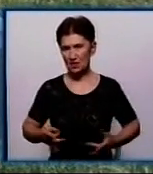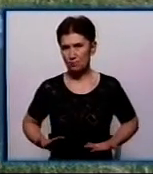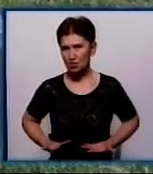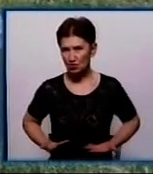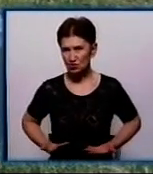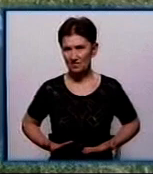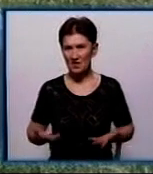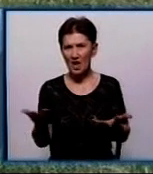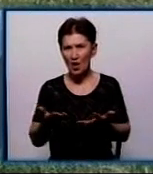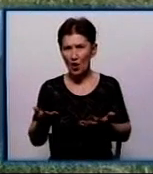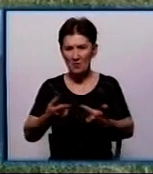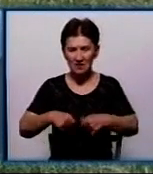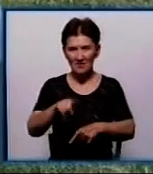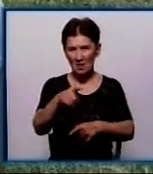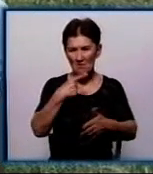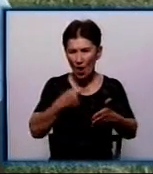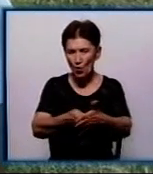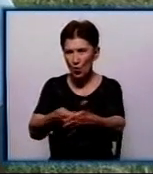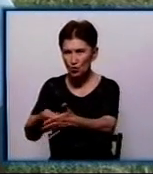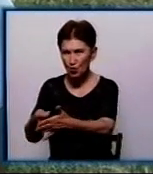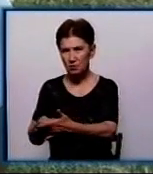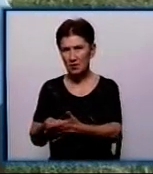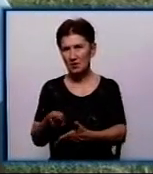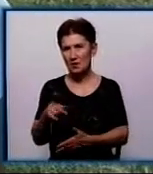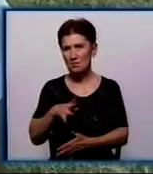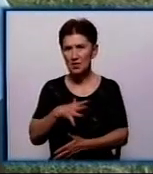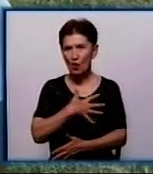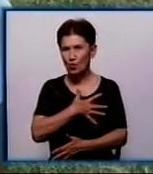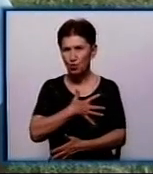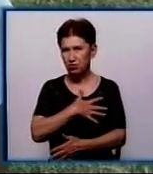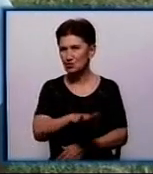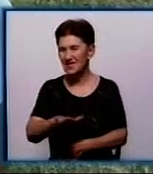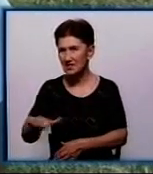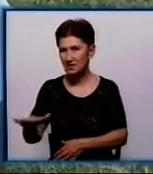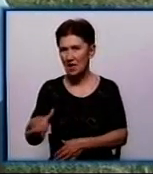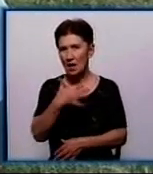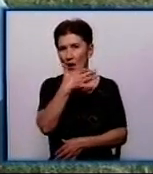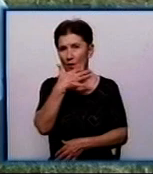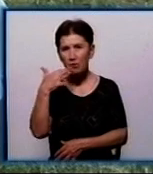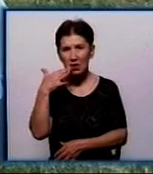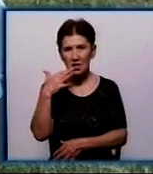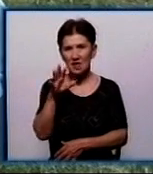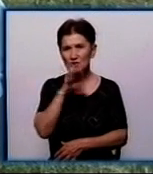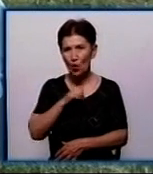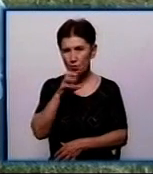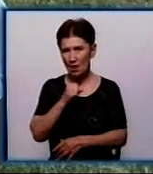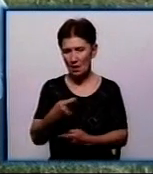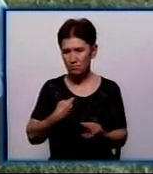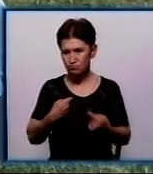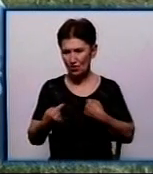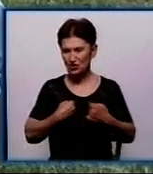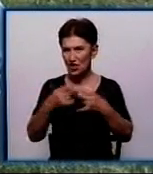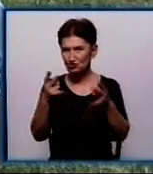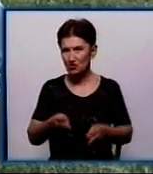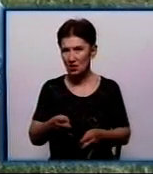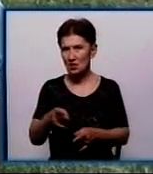дворі вона проживала, її годували. Вона була улюбленіцею дітей. Дуже багато собак постраждало саме через те, що вони